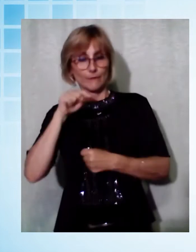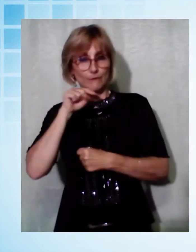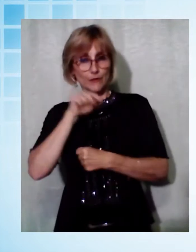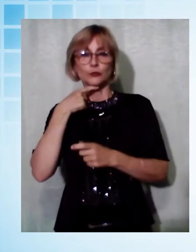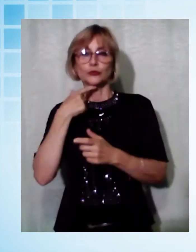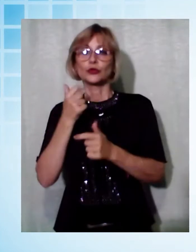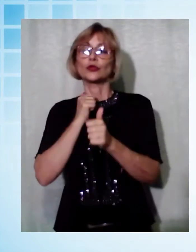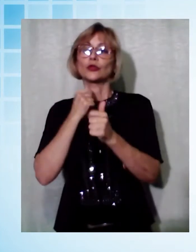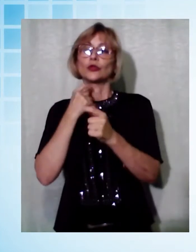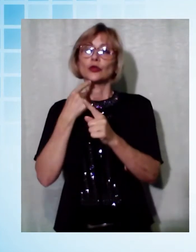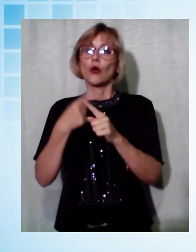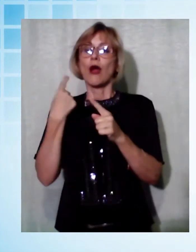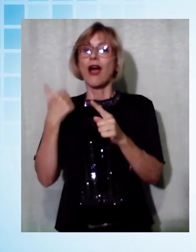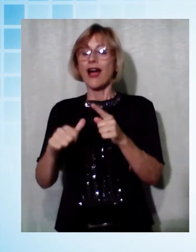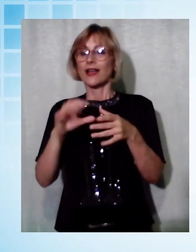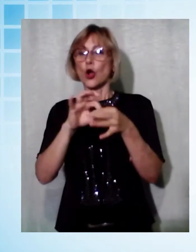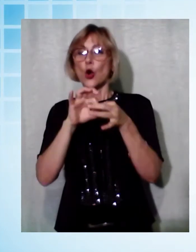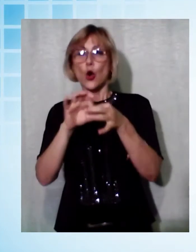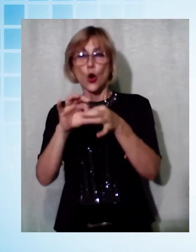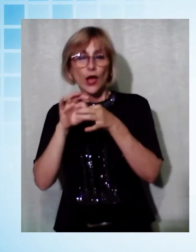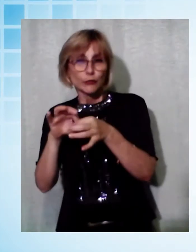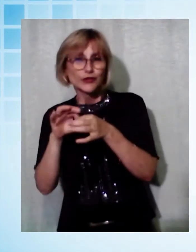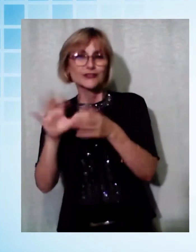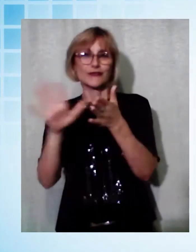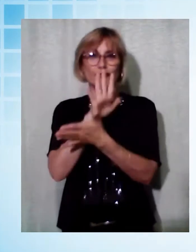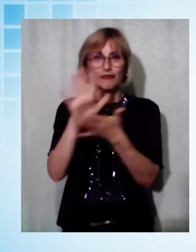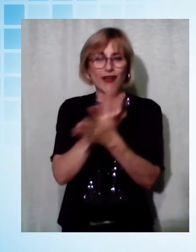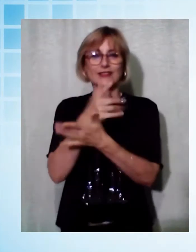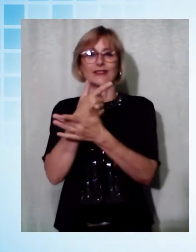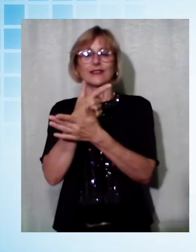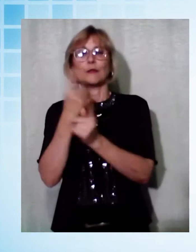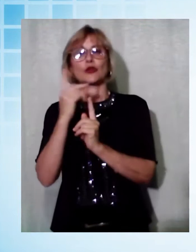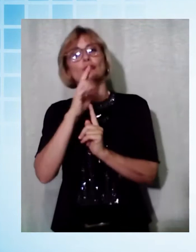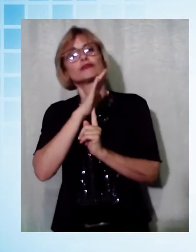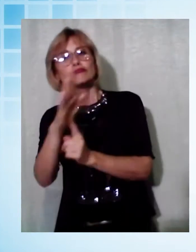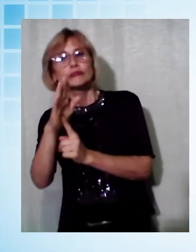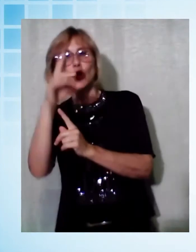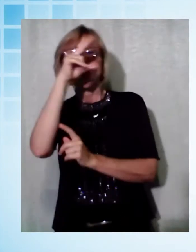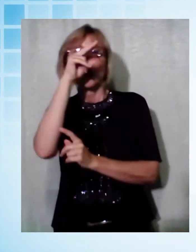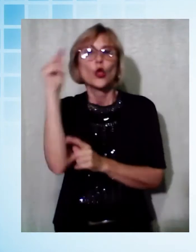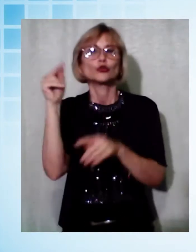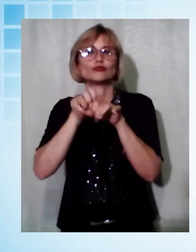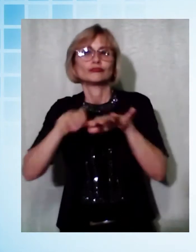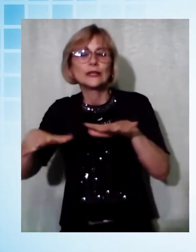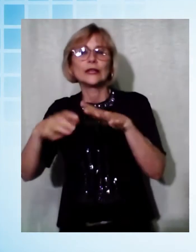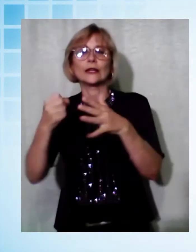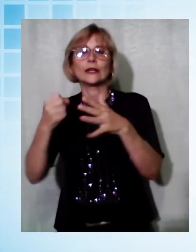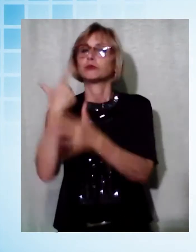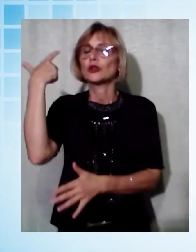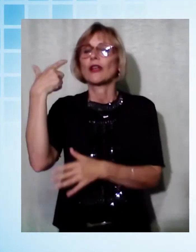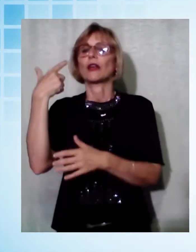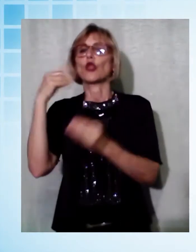con una serie di collaborazioni ed eventi per far conoscere ai lucchesi e non solo l'importanza dell'opera di Lorenzo Nottolini.